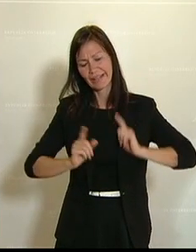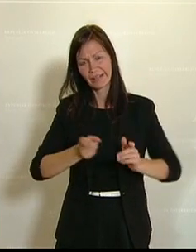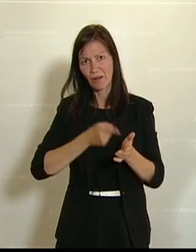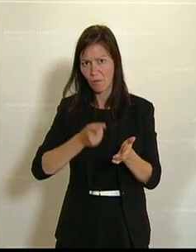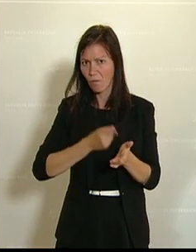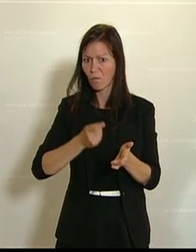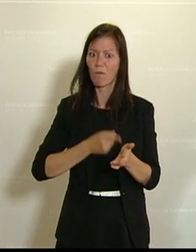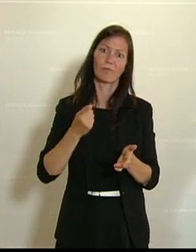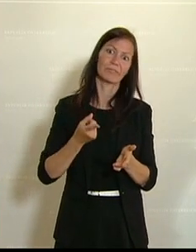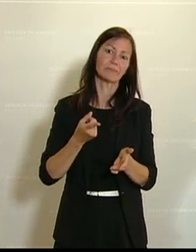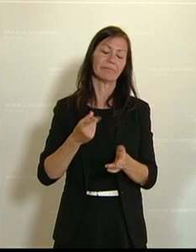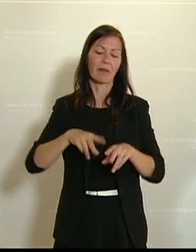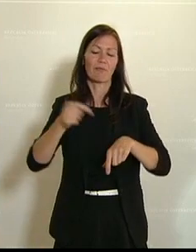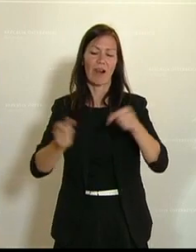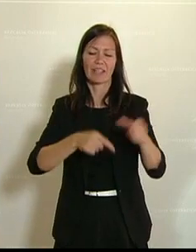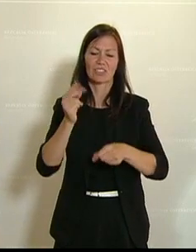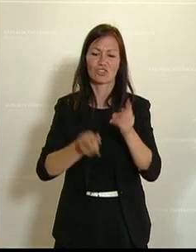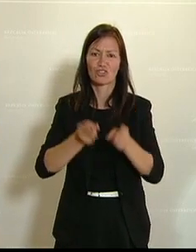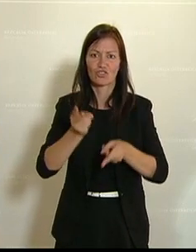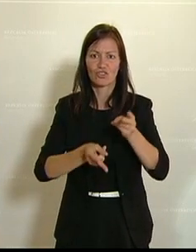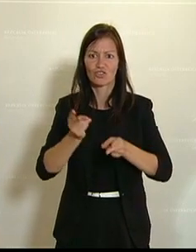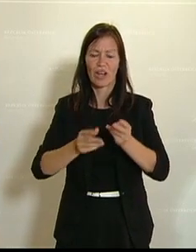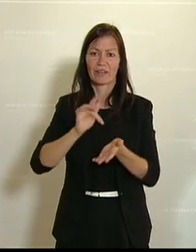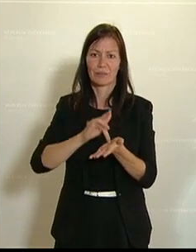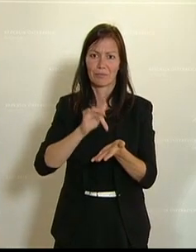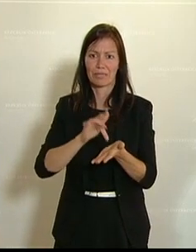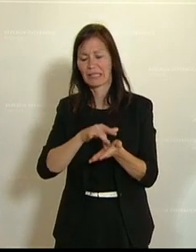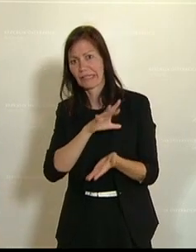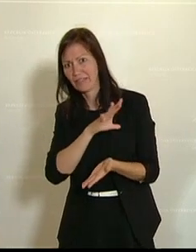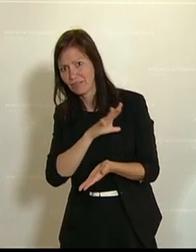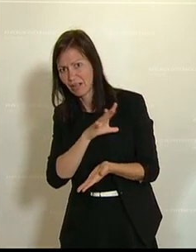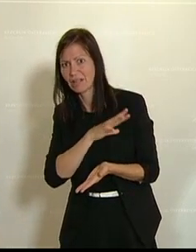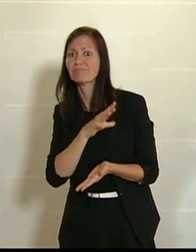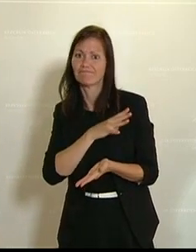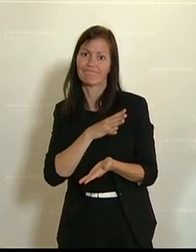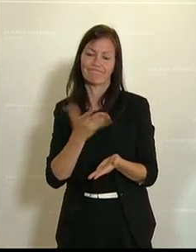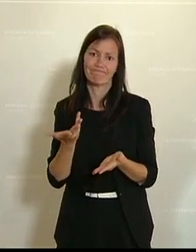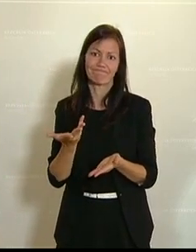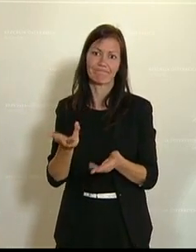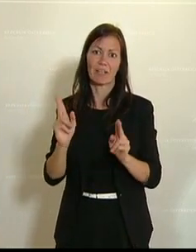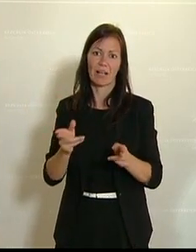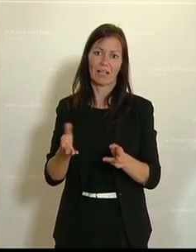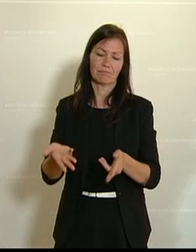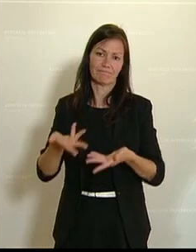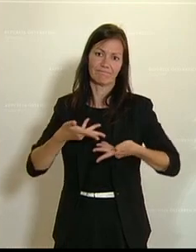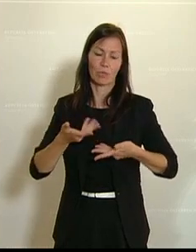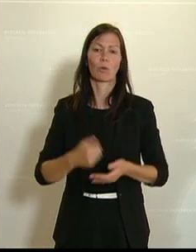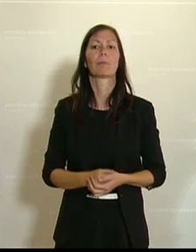Österreich verbreitet werden, wodurch die Pflanzengesundheit in Gefahr gerät. Aufgrund einer